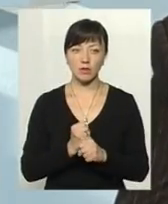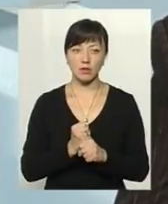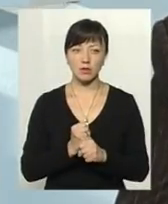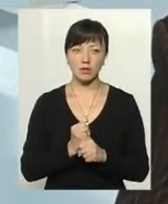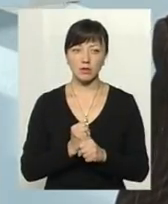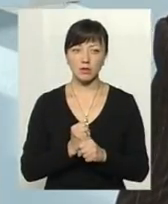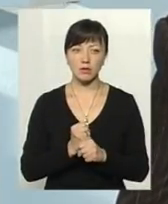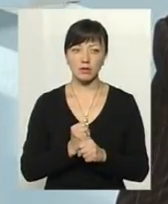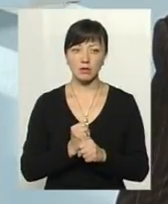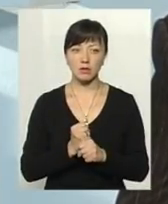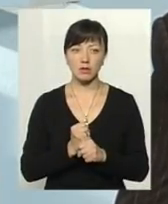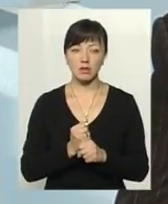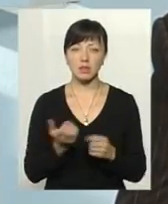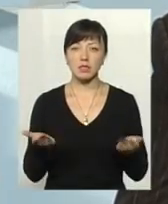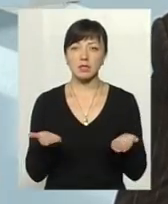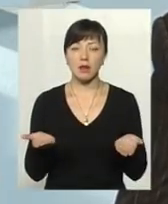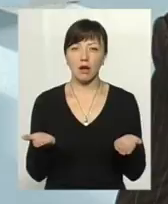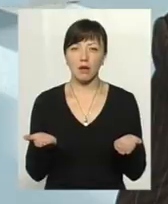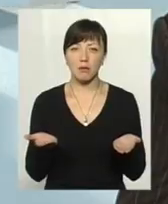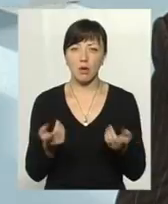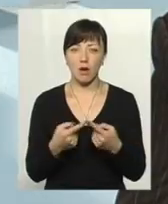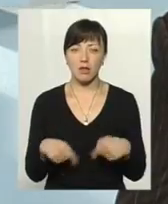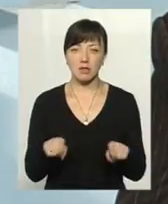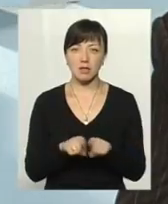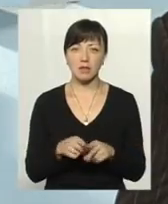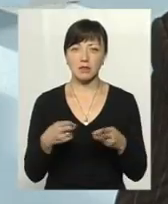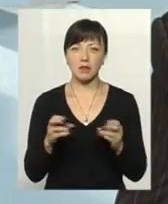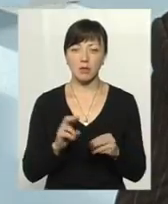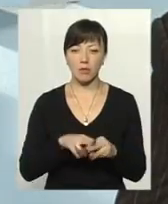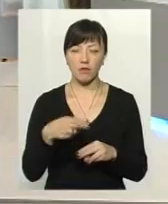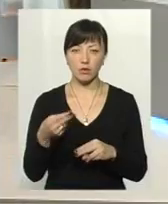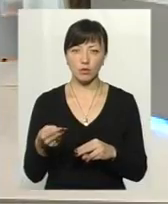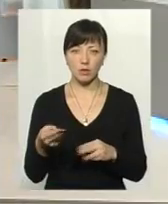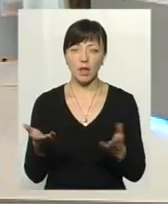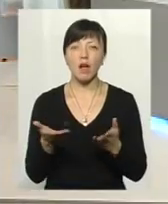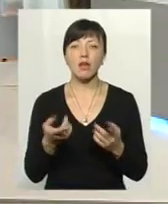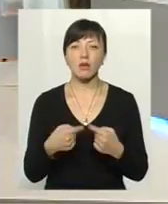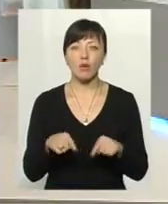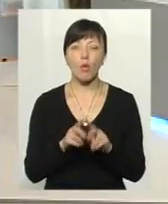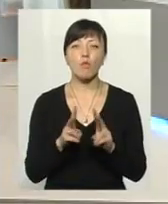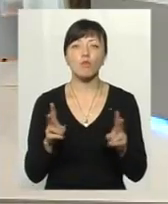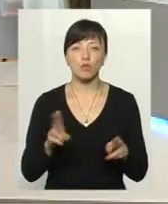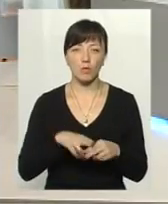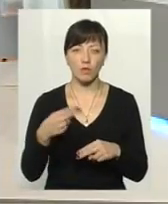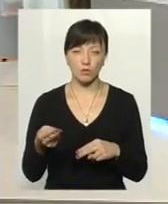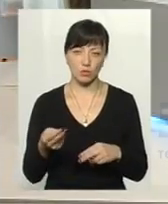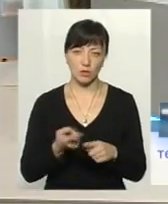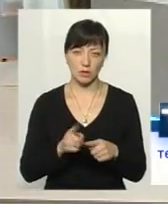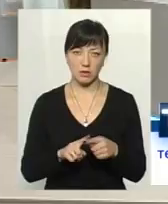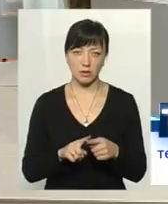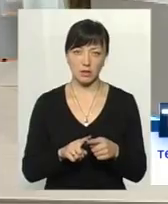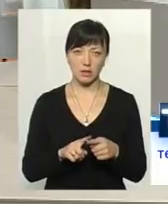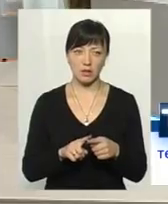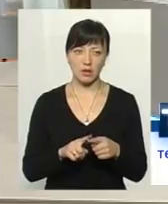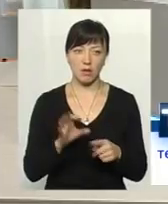напевно, я не знаю, мова за що йде, з якими організаціями, де вони мають повернути, які організаціями, тобто кому вони мають повернути. В даному